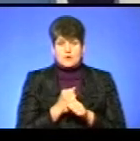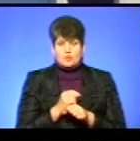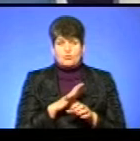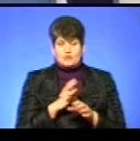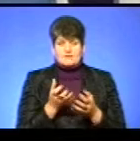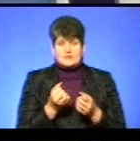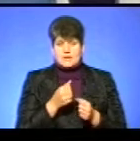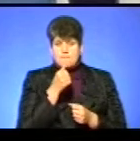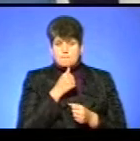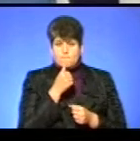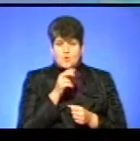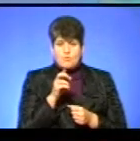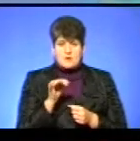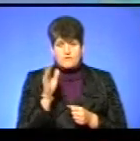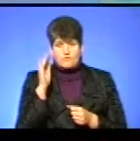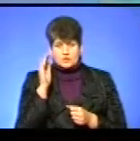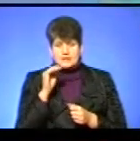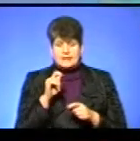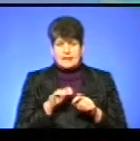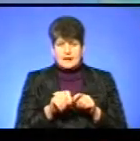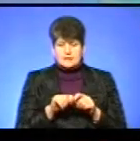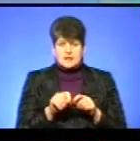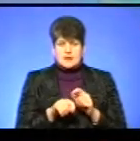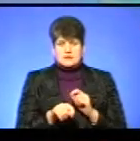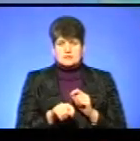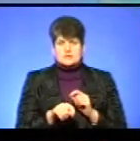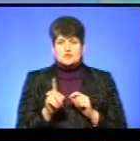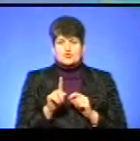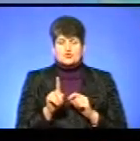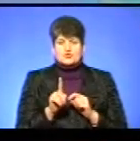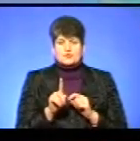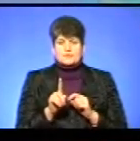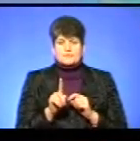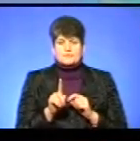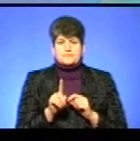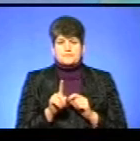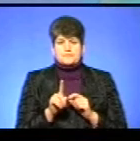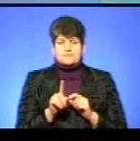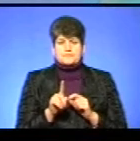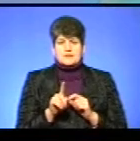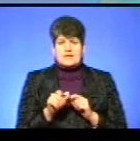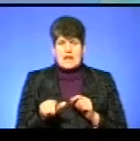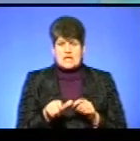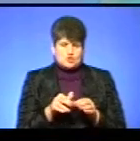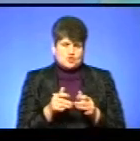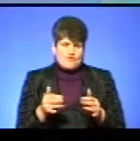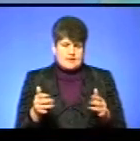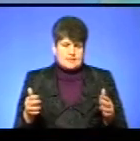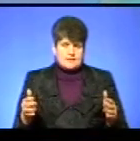відібрані проби води на аналіз щодо речовин. І